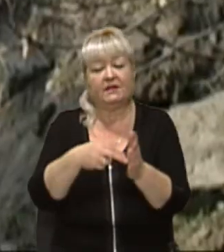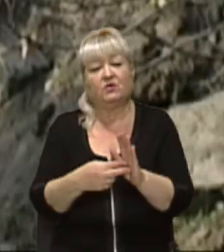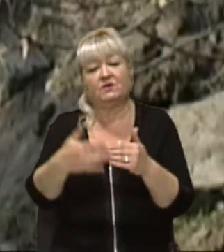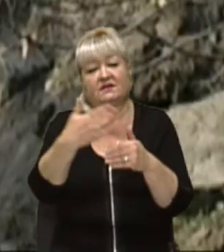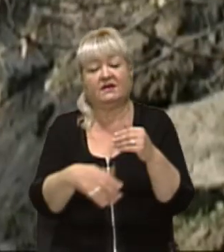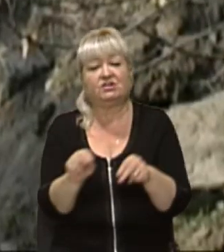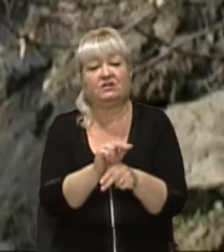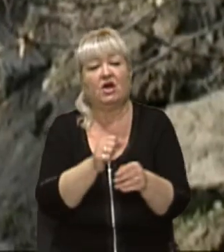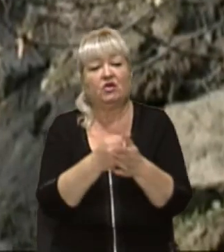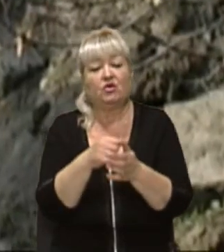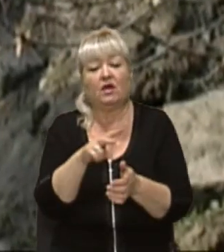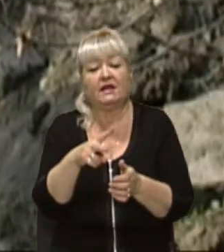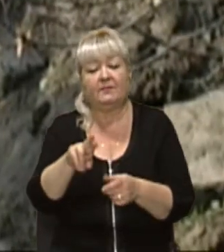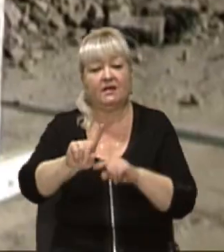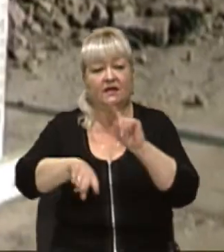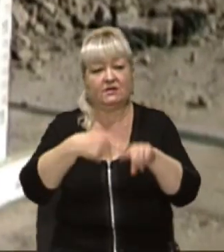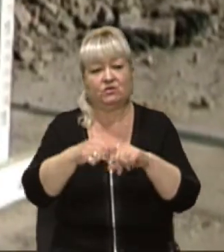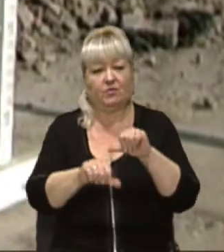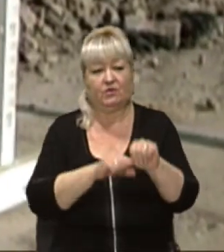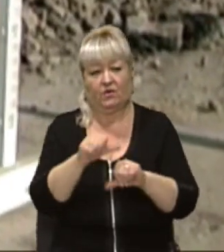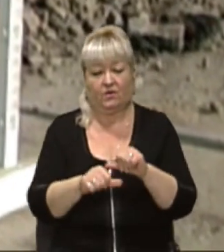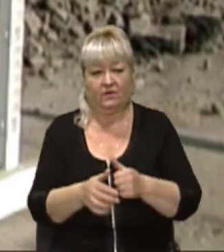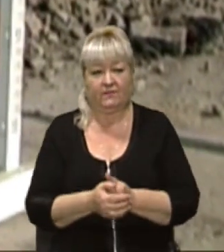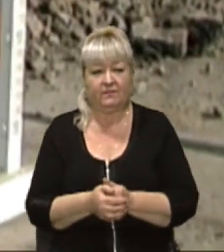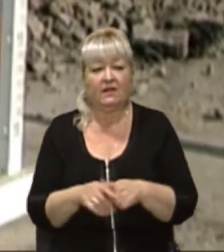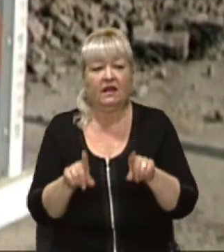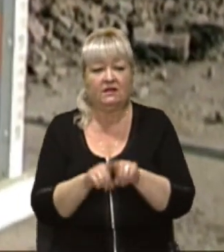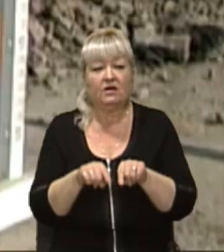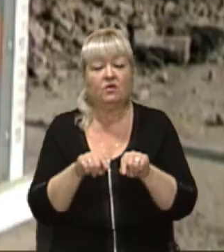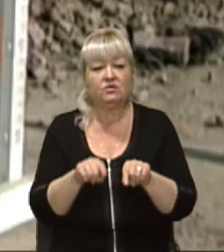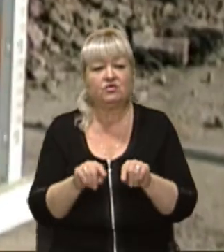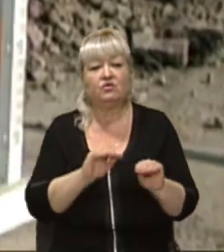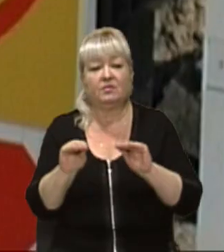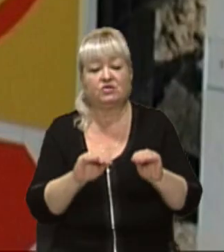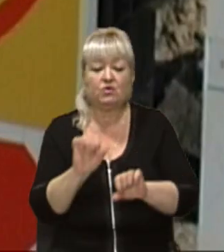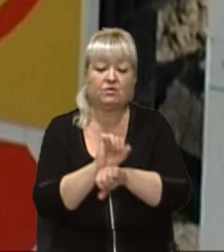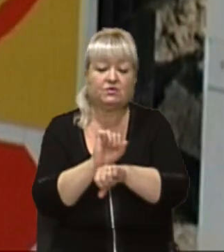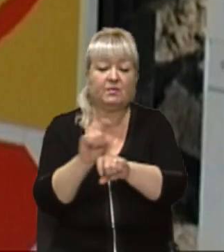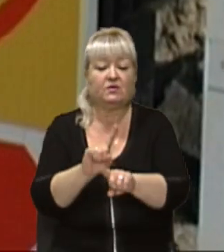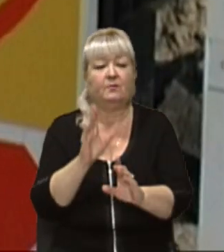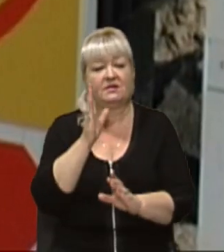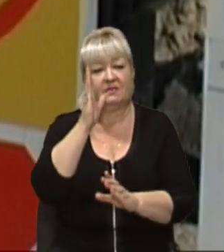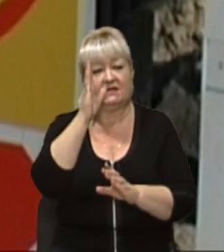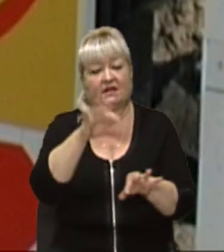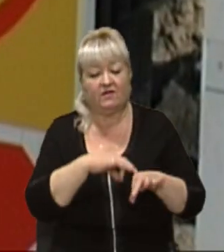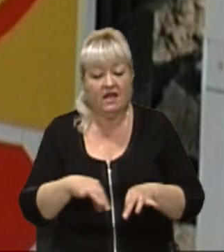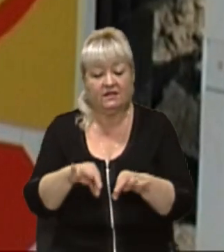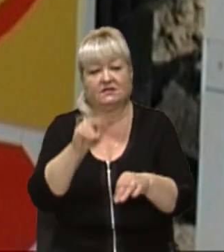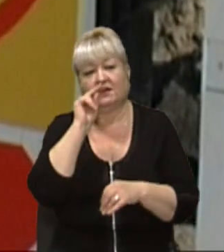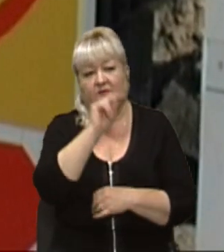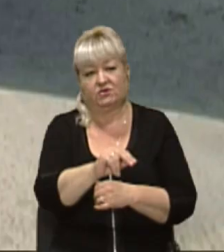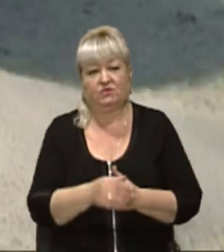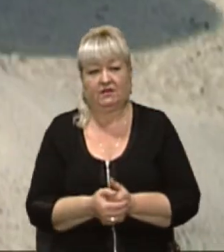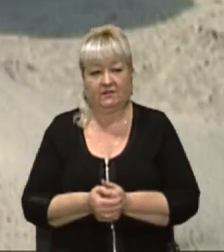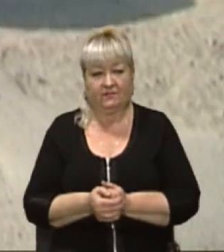ремонтувати до липня наступного року, повідомила Ірина Маруняк. Також тут облаштують зупинки, аби в перспективі сюди почали їздити маршрутки.